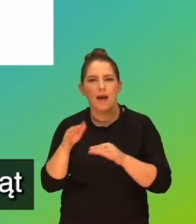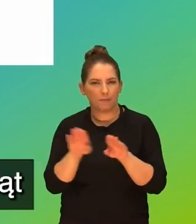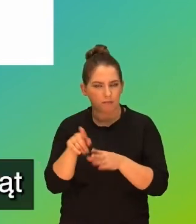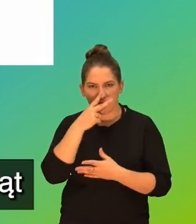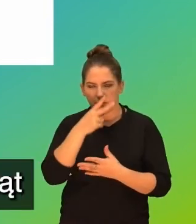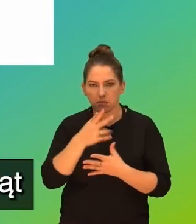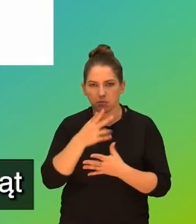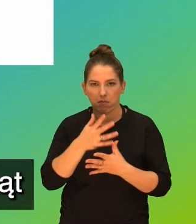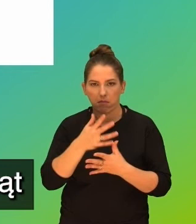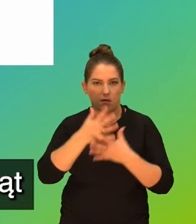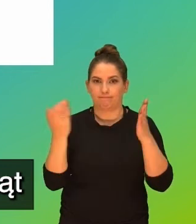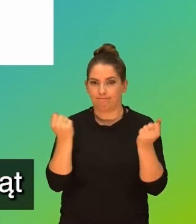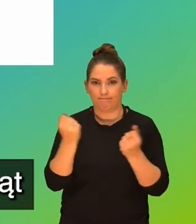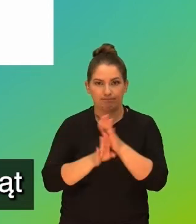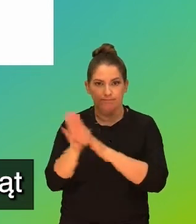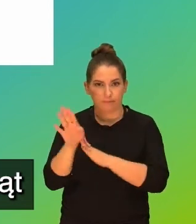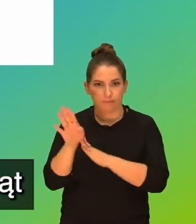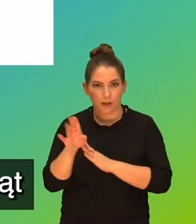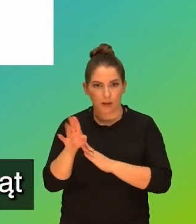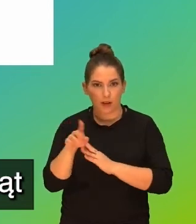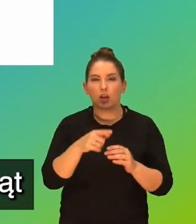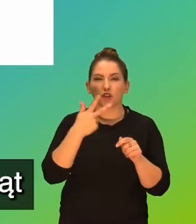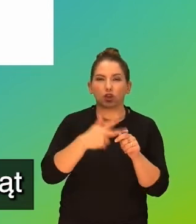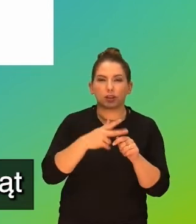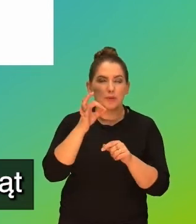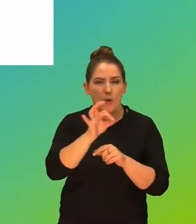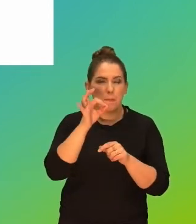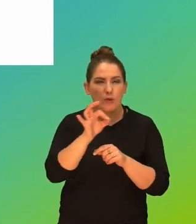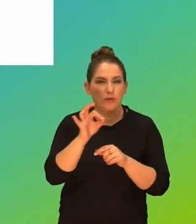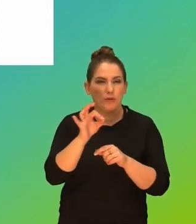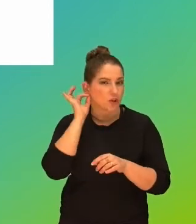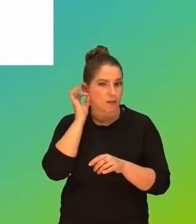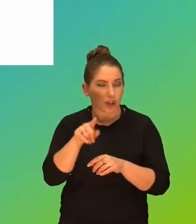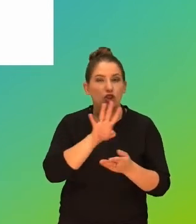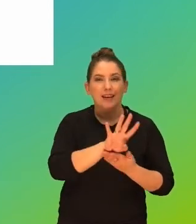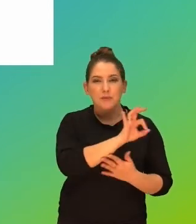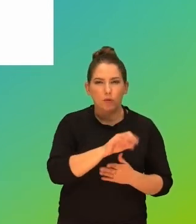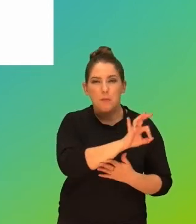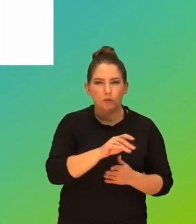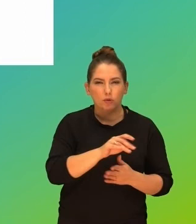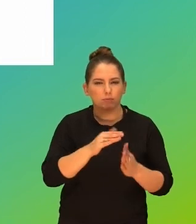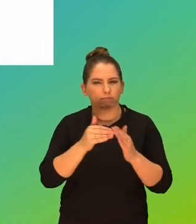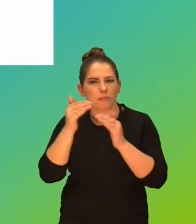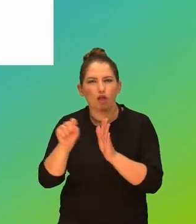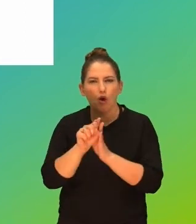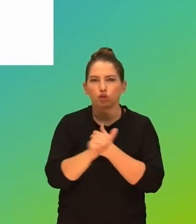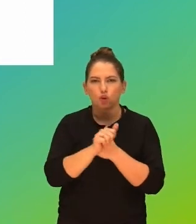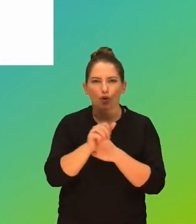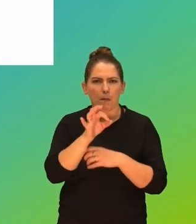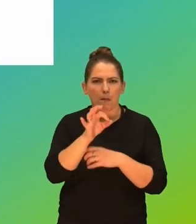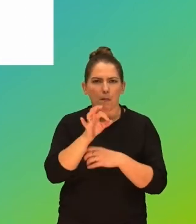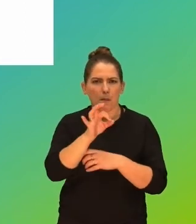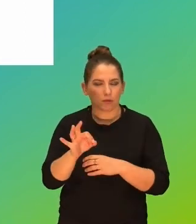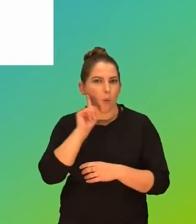widzimy ogromne wzrosty. Z 9% do ponad 30% u dziewcząt i z 14% do ponad 60